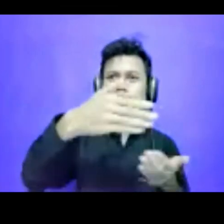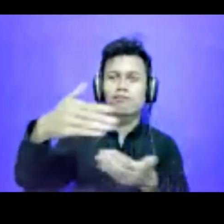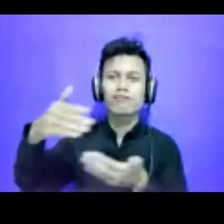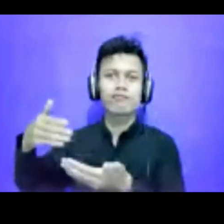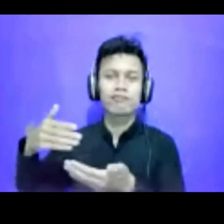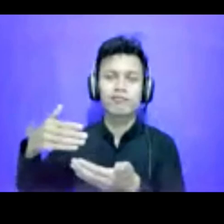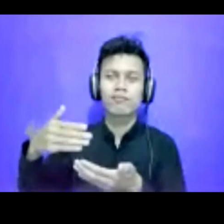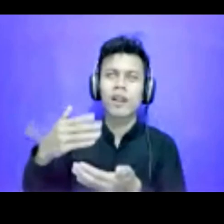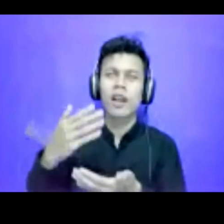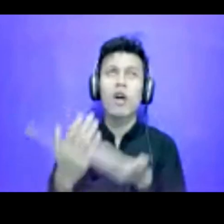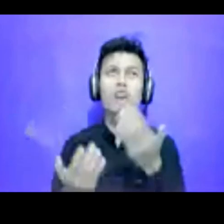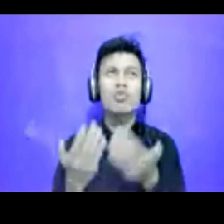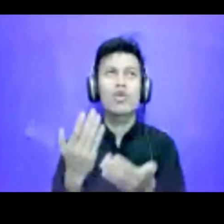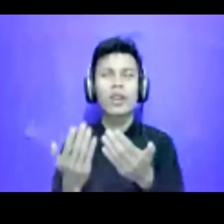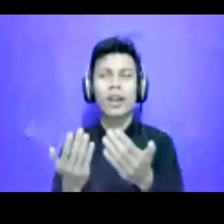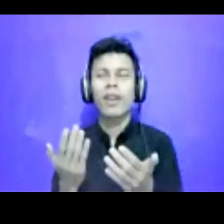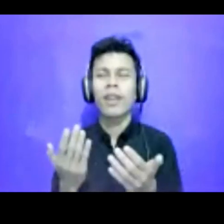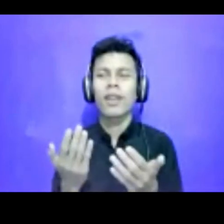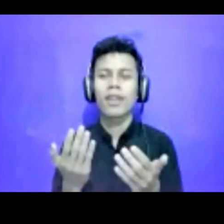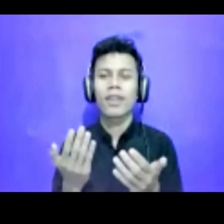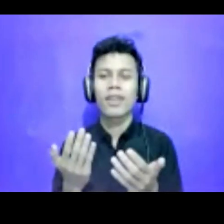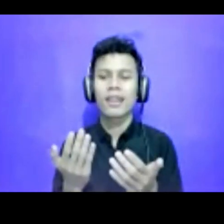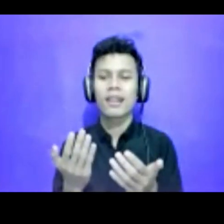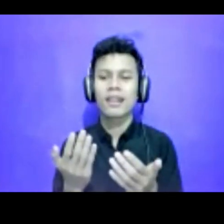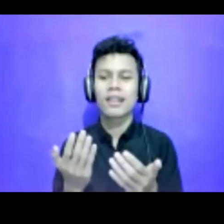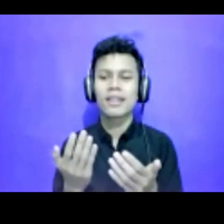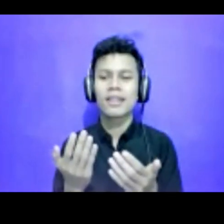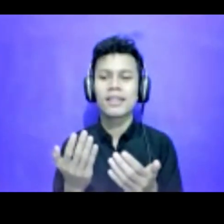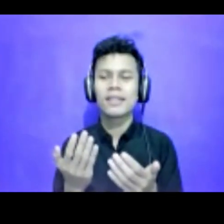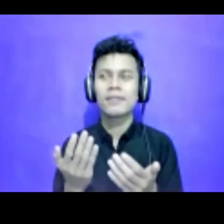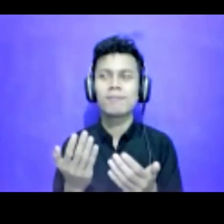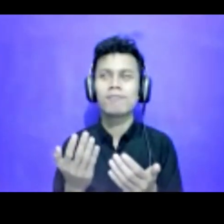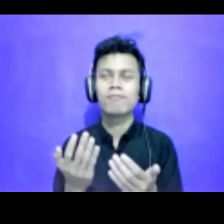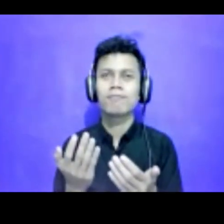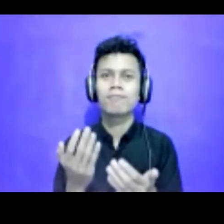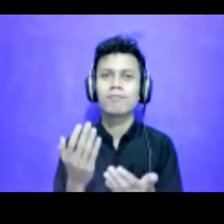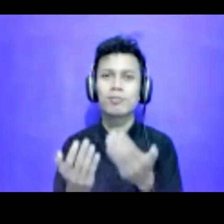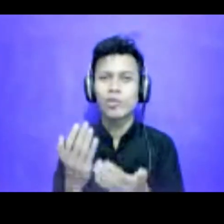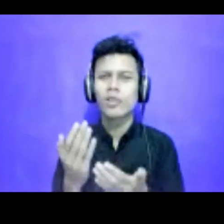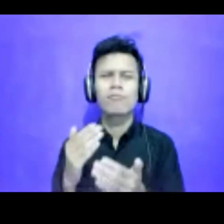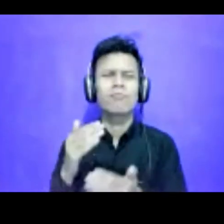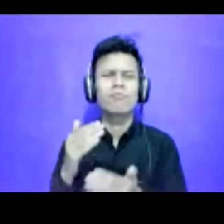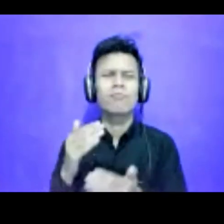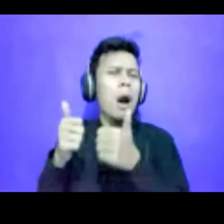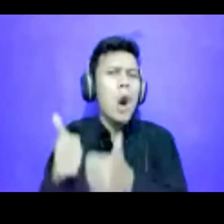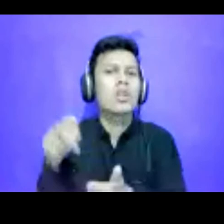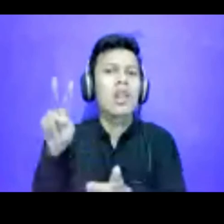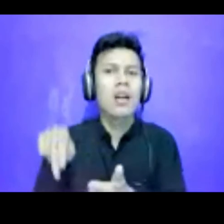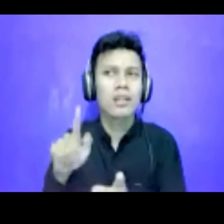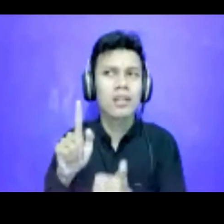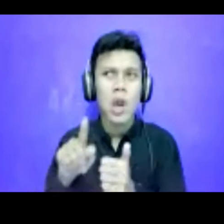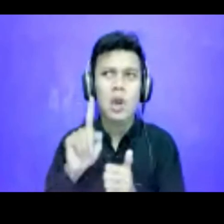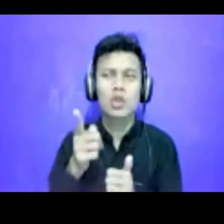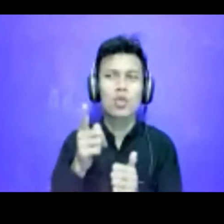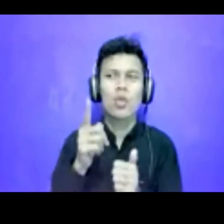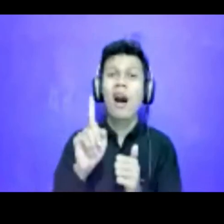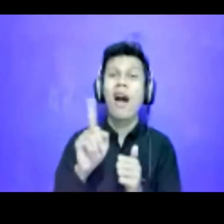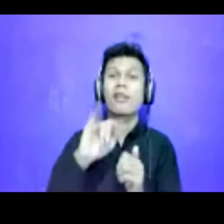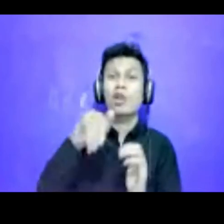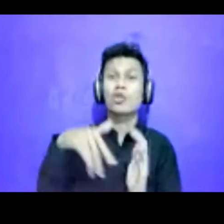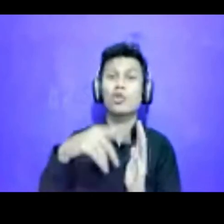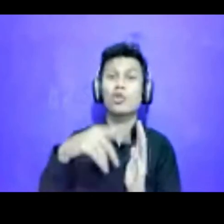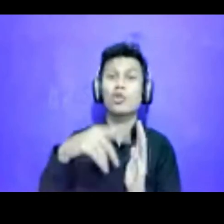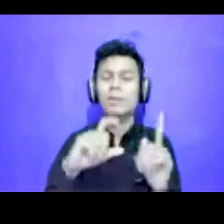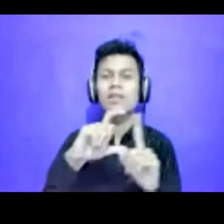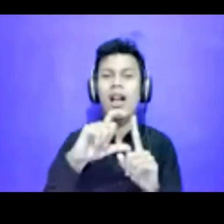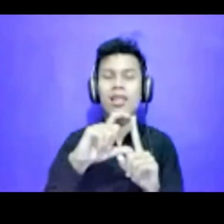mungkin akan lebih, apa ya, lebih bagus juga, kalau misalnya di dalamnya ada jurnalisme datanya